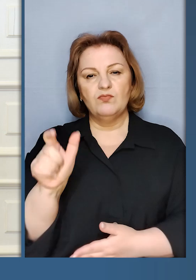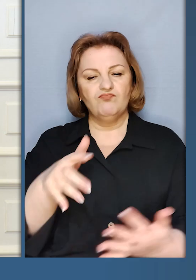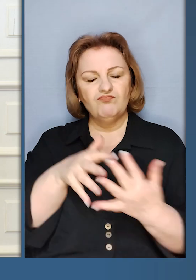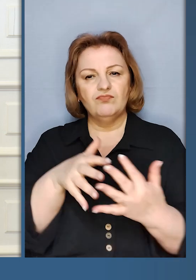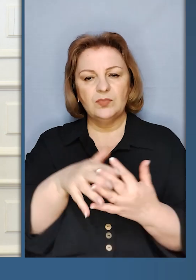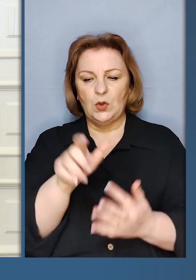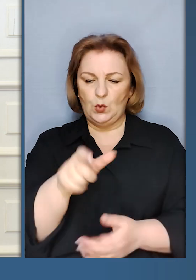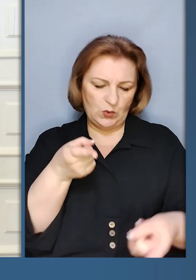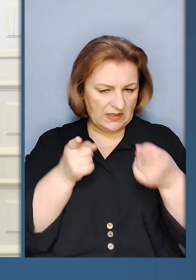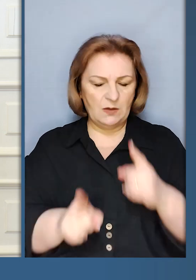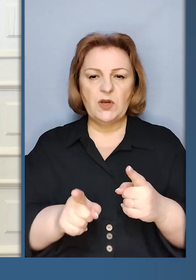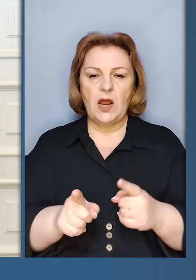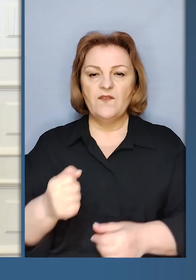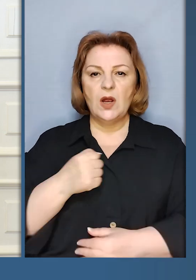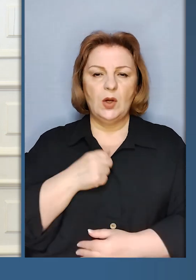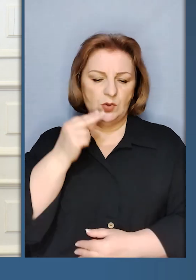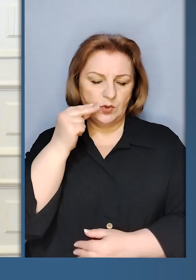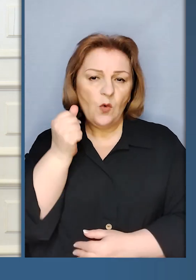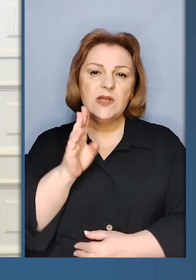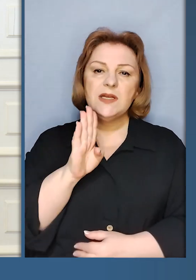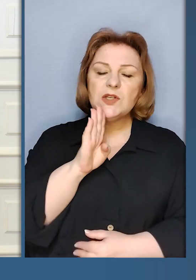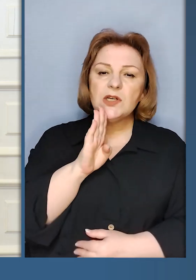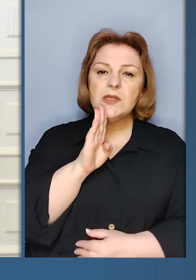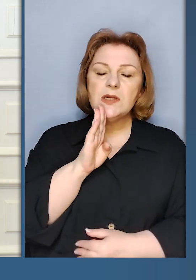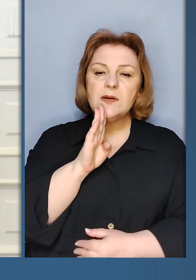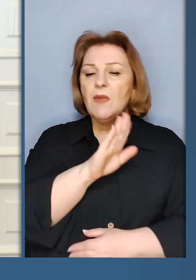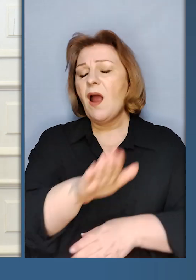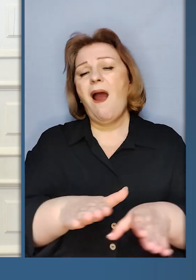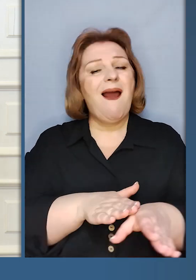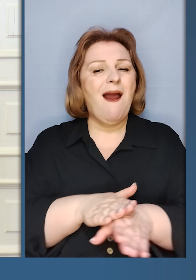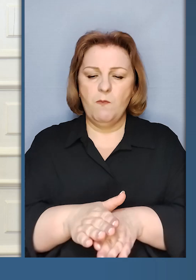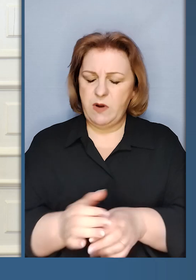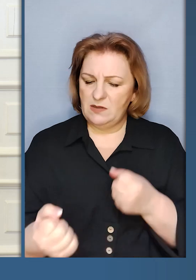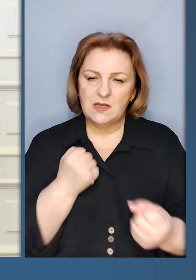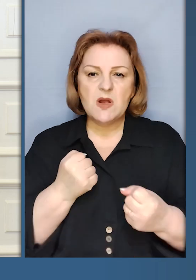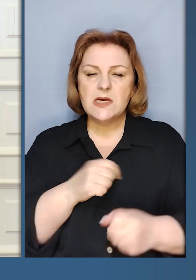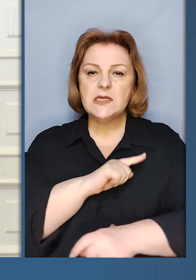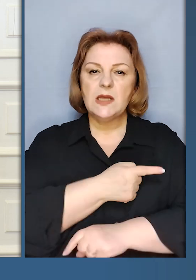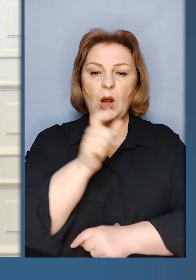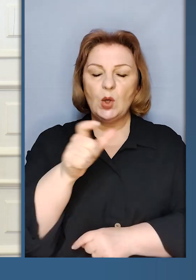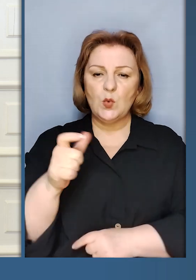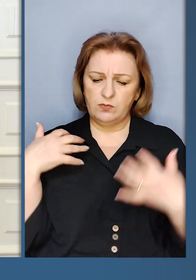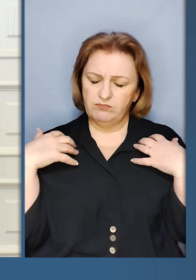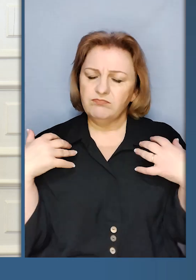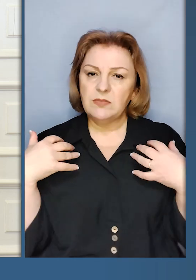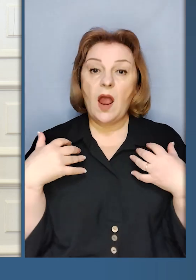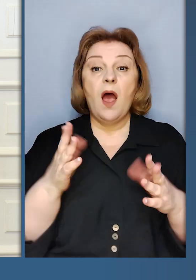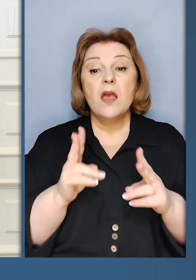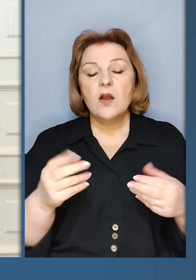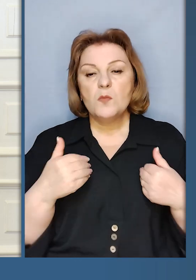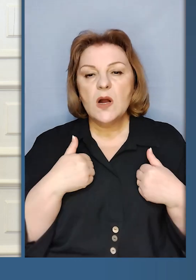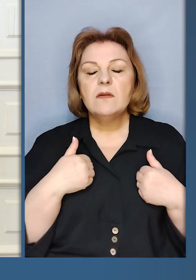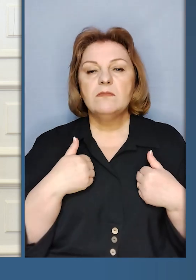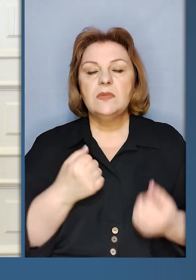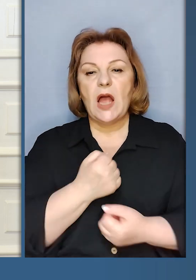люди, справжні воїни, чоловіки, жінки, абсолютно міцні люди, яких ми, на жаль, через